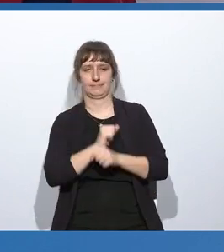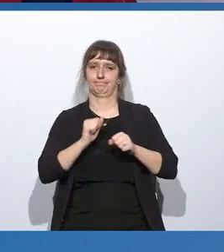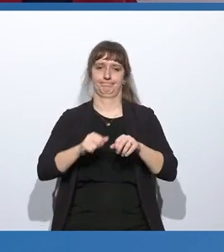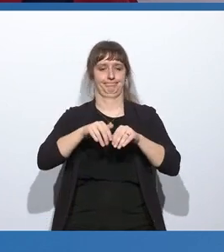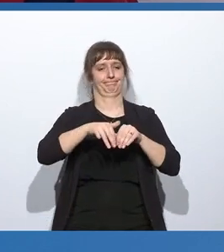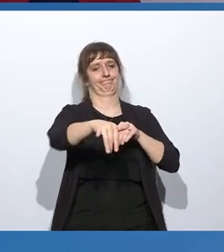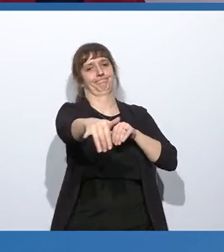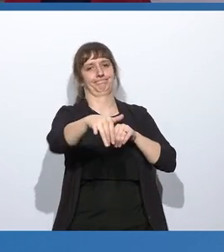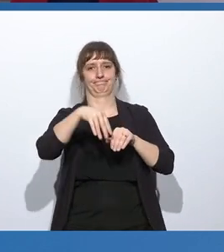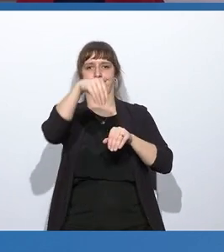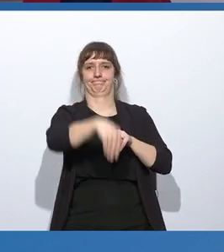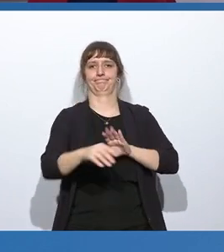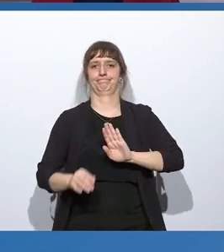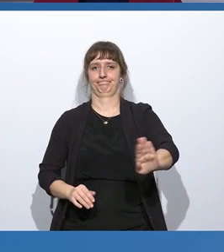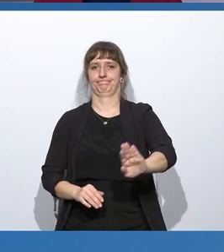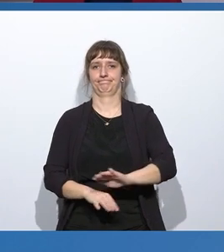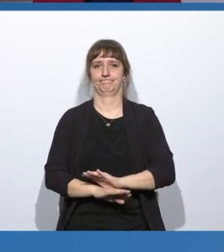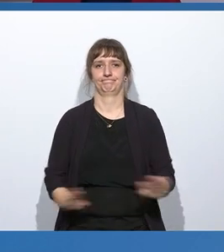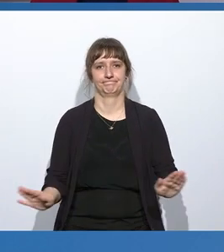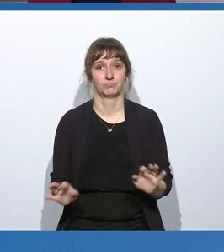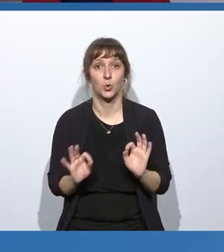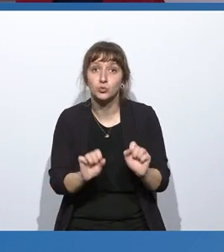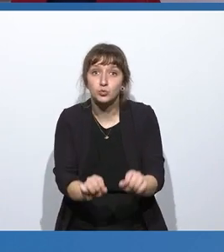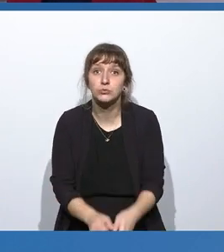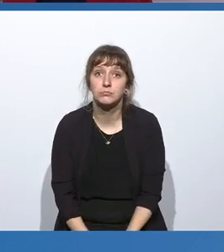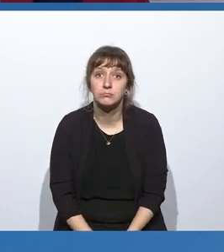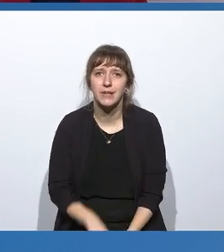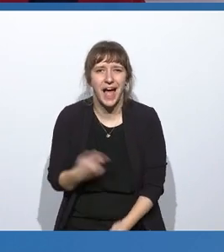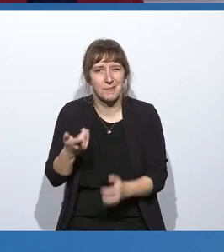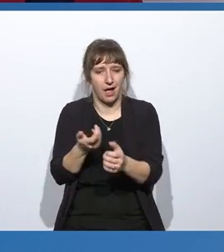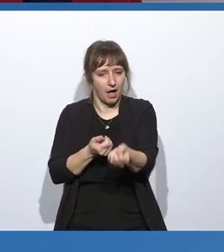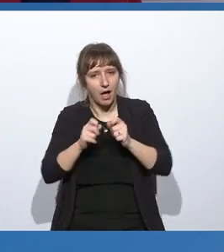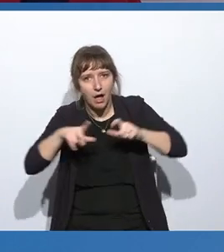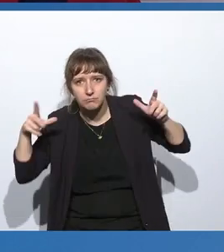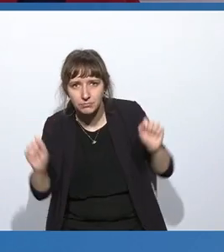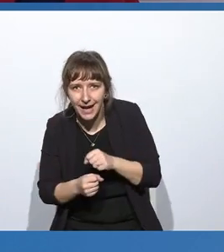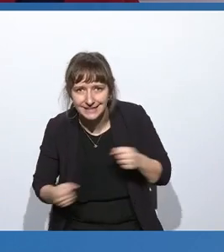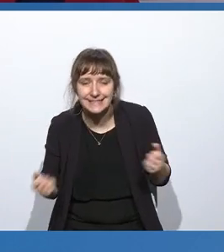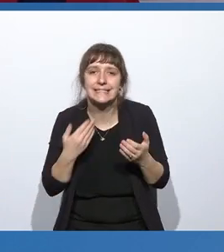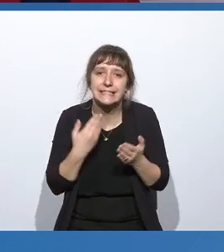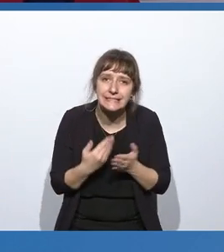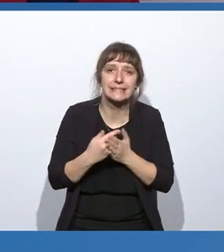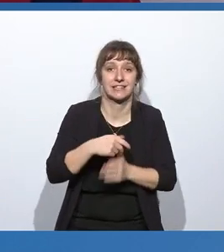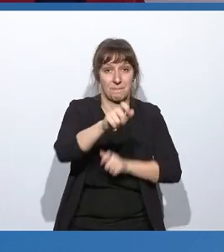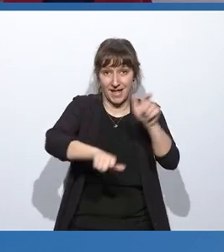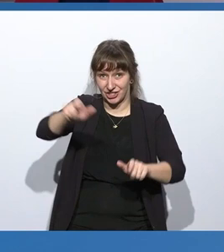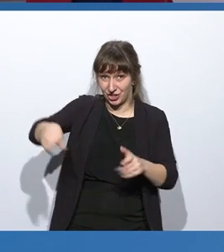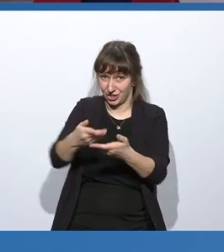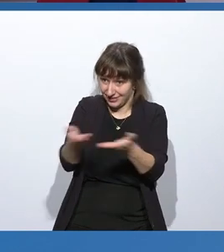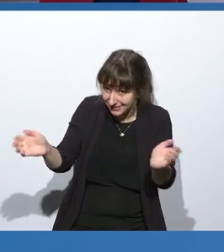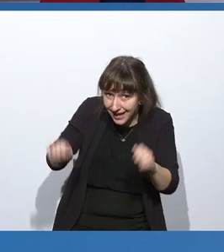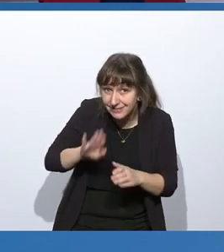Wir kommen aber nicht dran. Und deshalb stellen wir Möglichkeiten zur Verfügung, um den Menschen ihre Daten zugänglich zu machen.